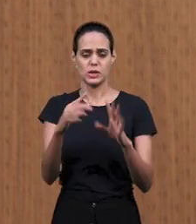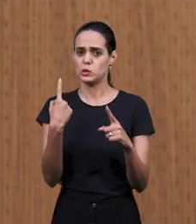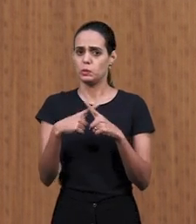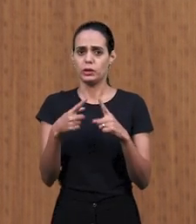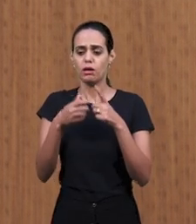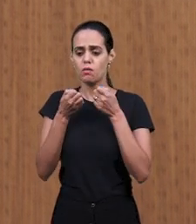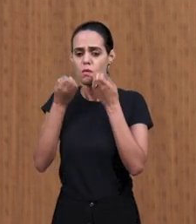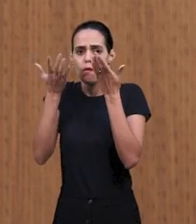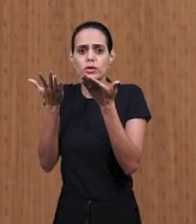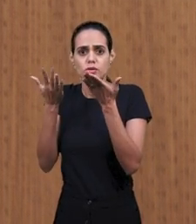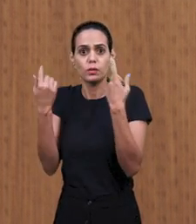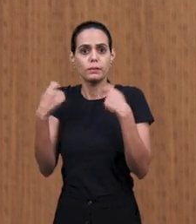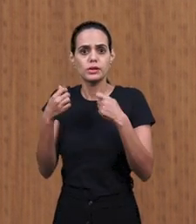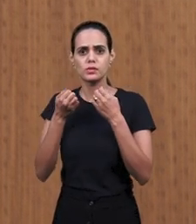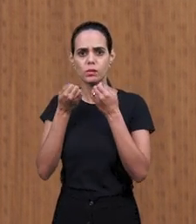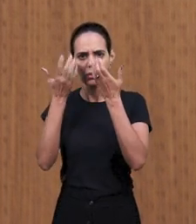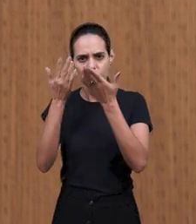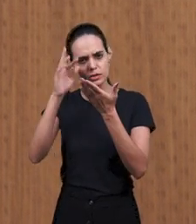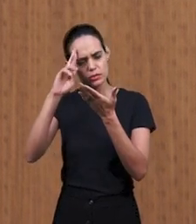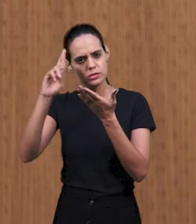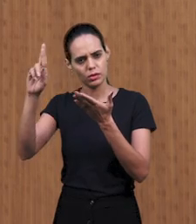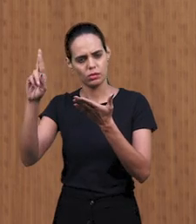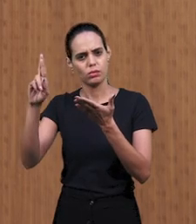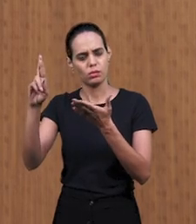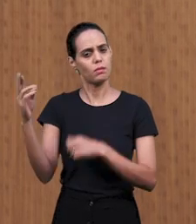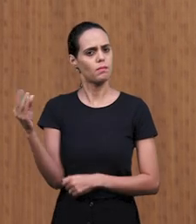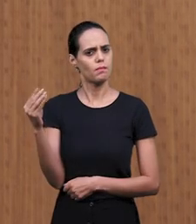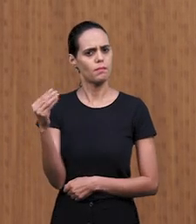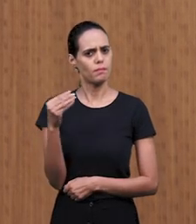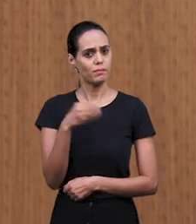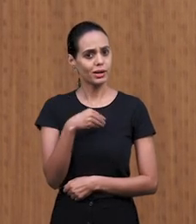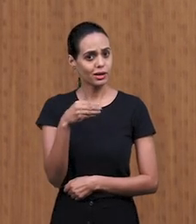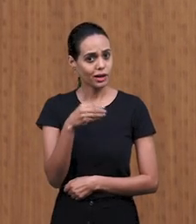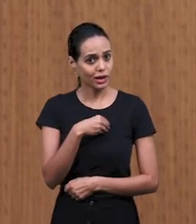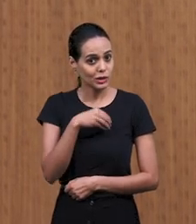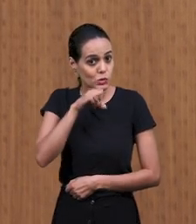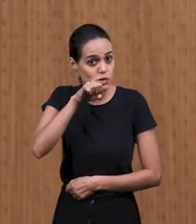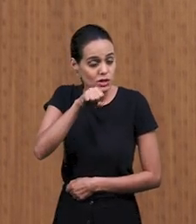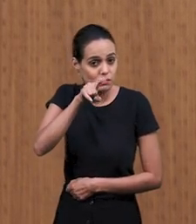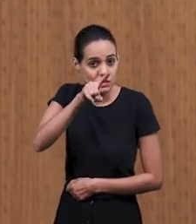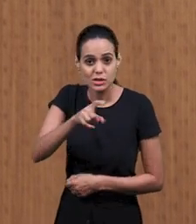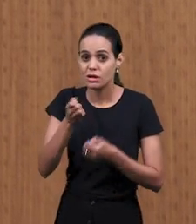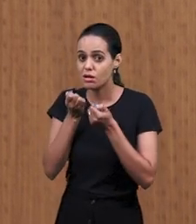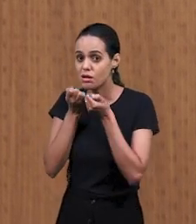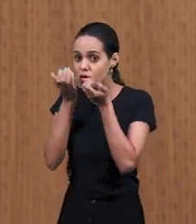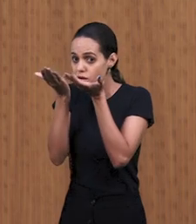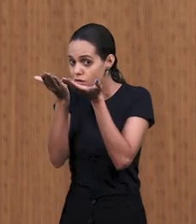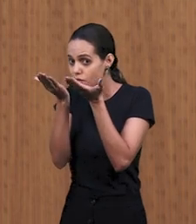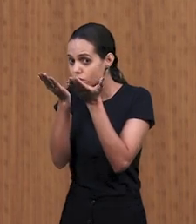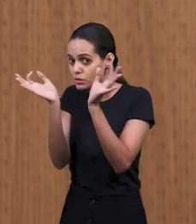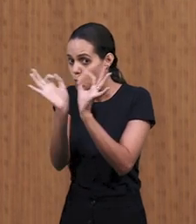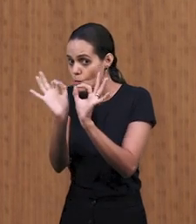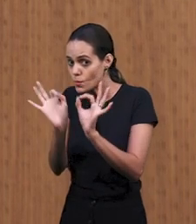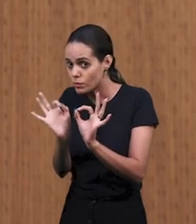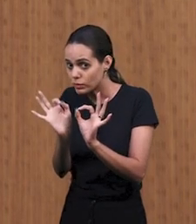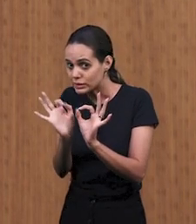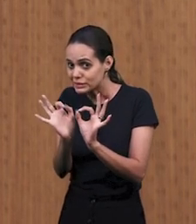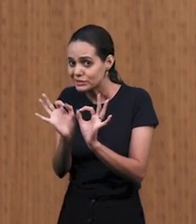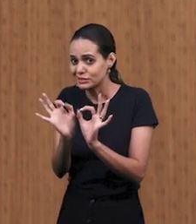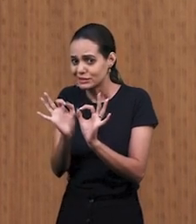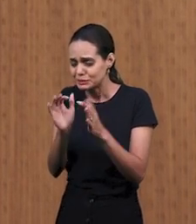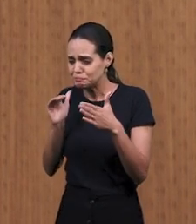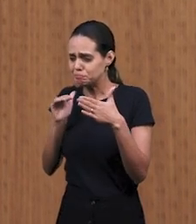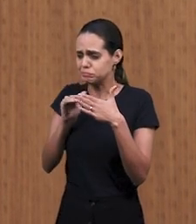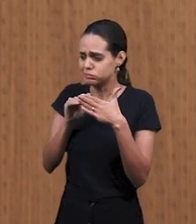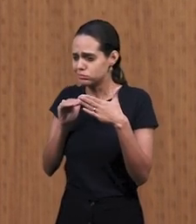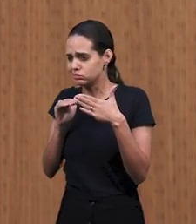сердце из-за неисповедания. Грех неисповеданный, это большая трудность получать ответ